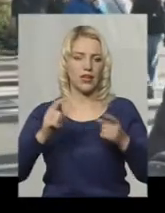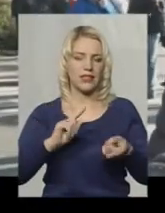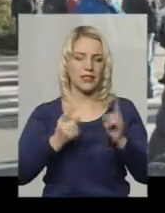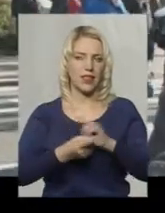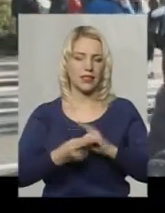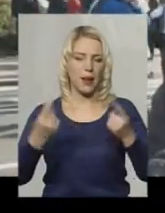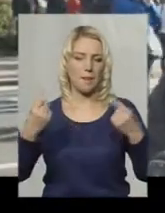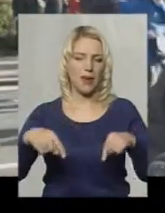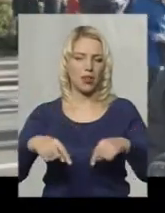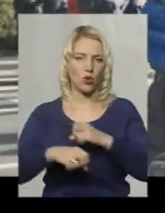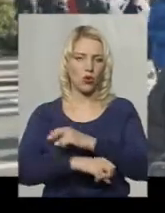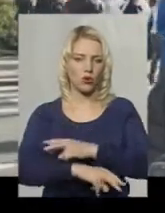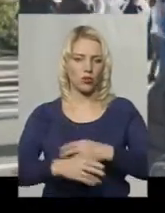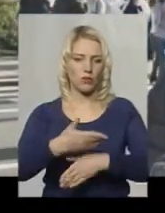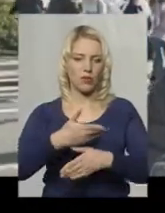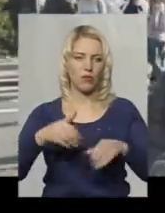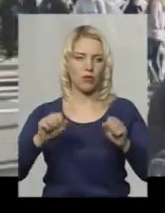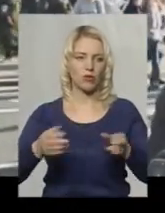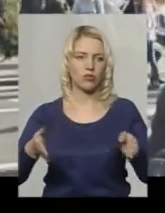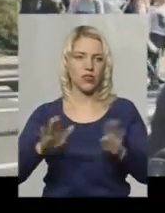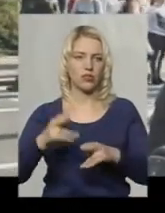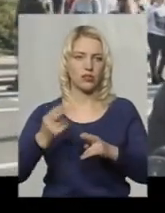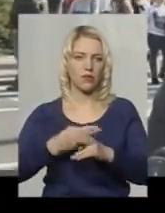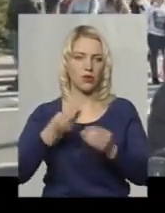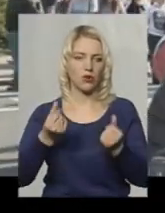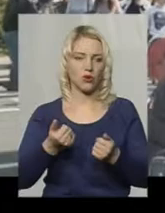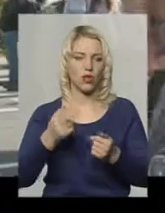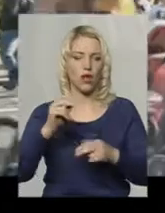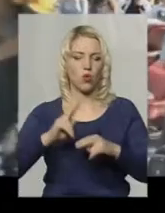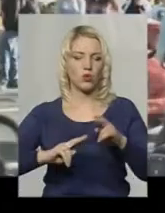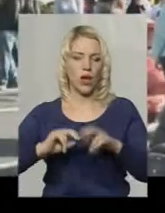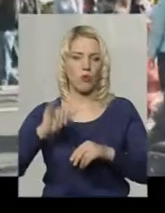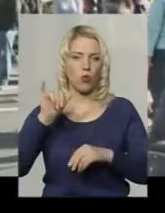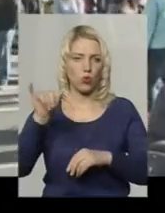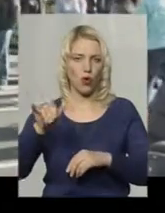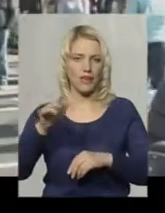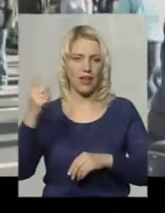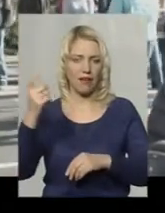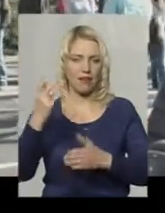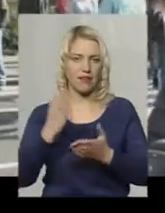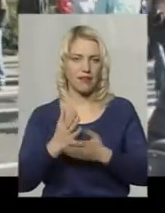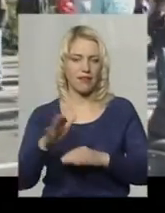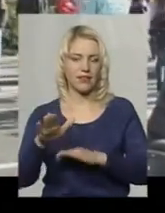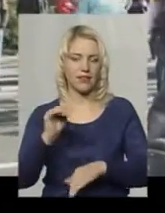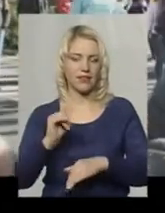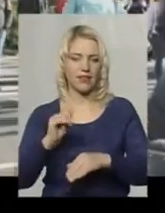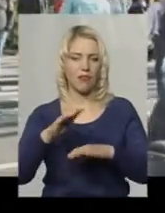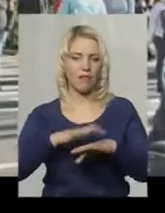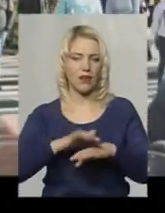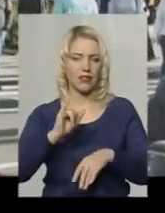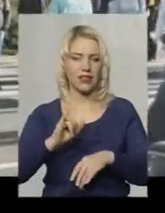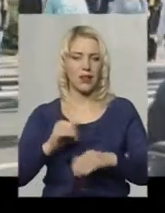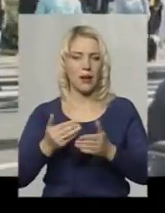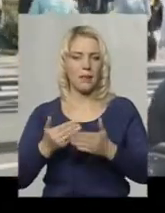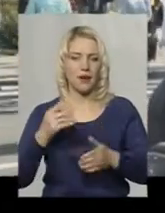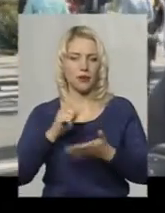цілком можливо ми залишимось без грошей, бо у забудовника є кредити у банках і перед податковою. Ми звертались до мера. При